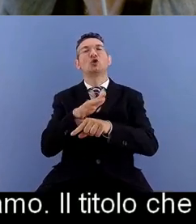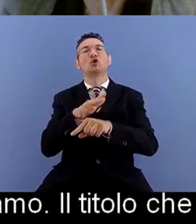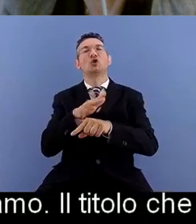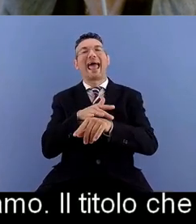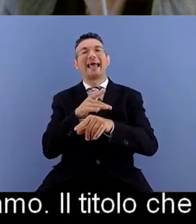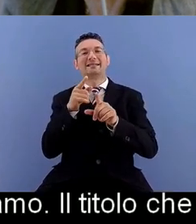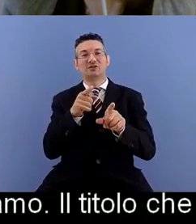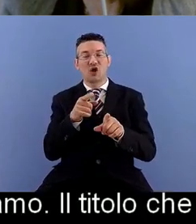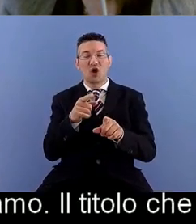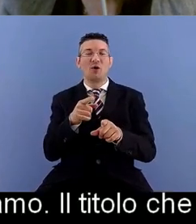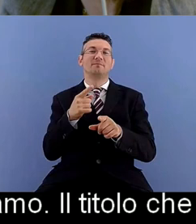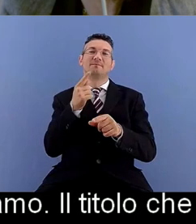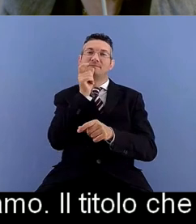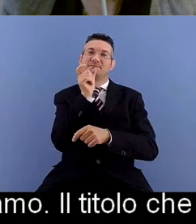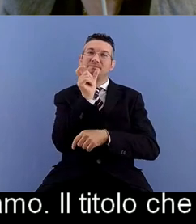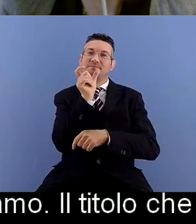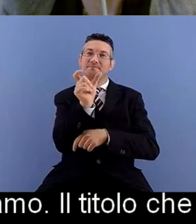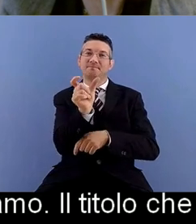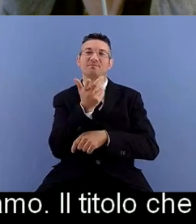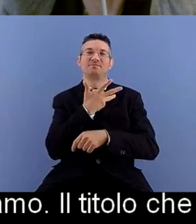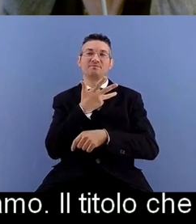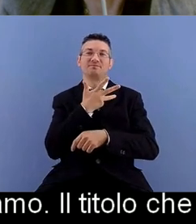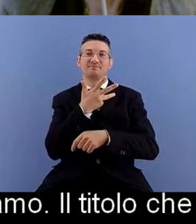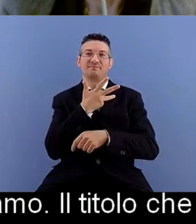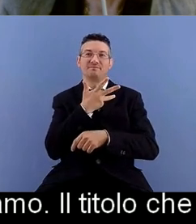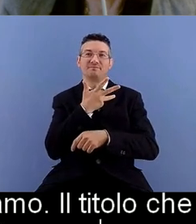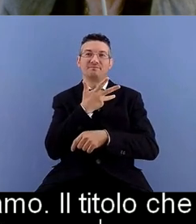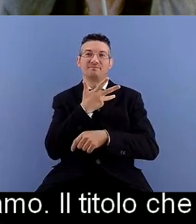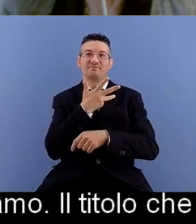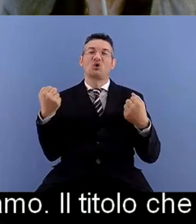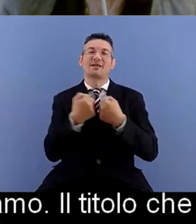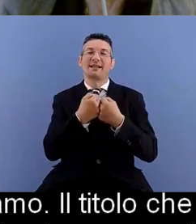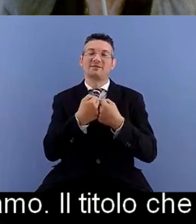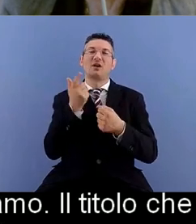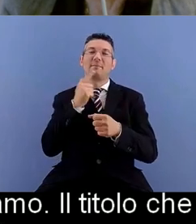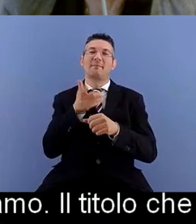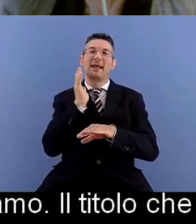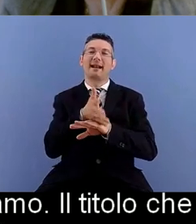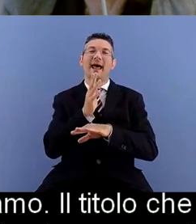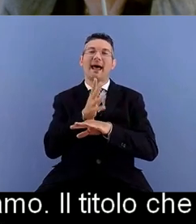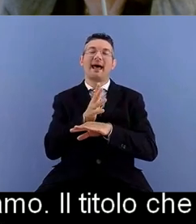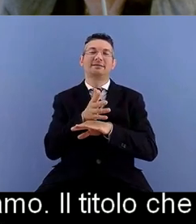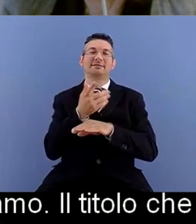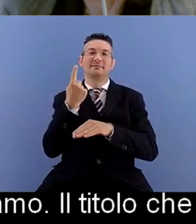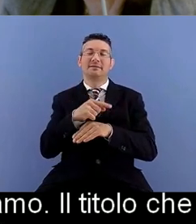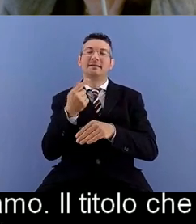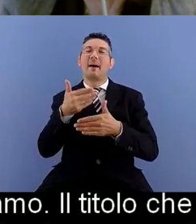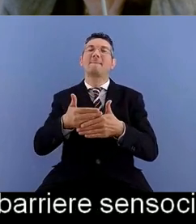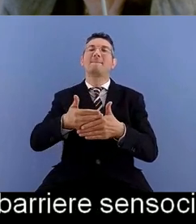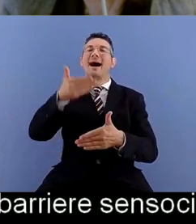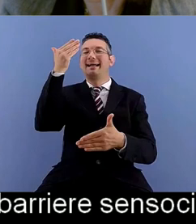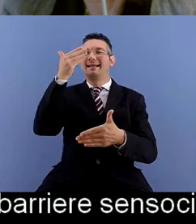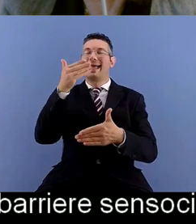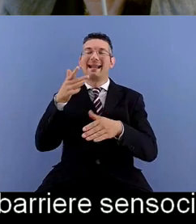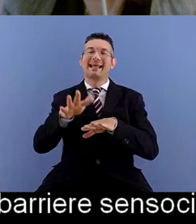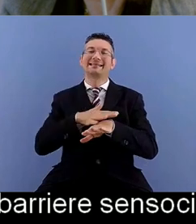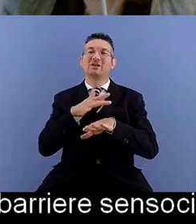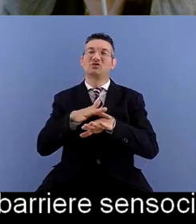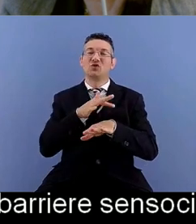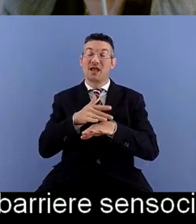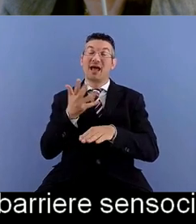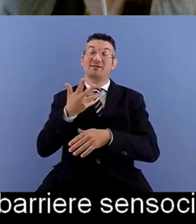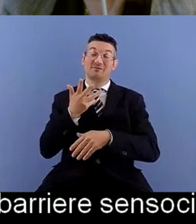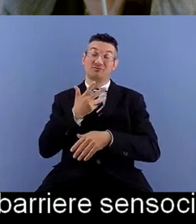la contraddizione delle barriere sensoriali con le quali ci si scontra quotidianamente